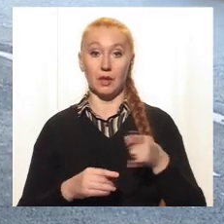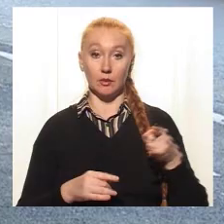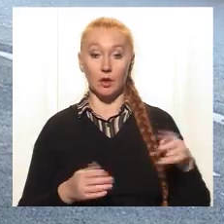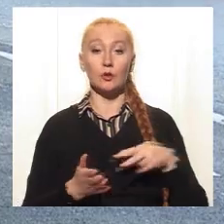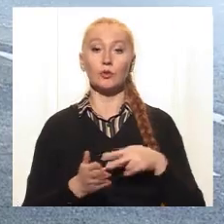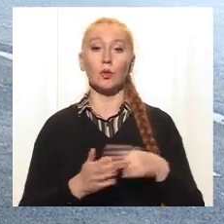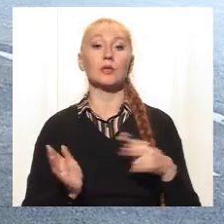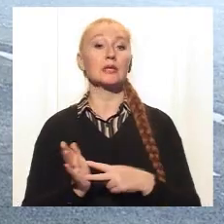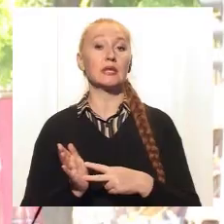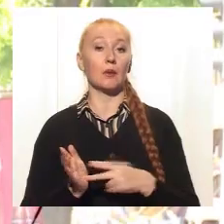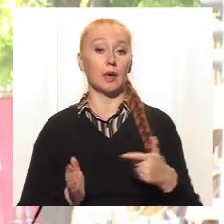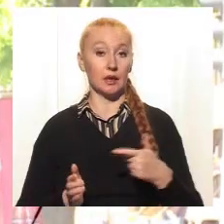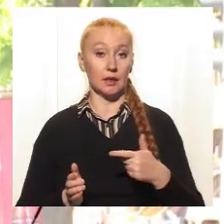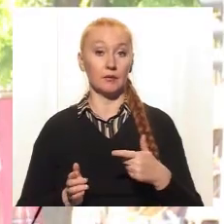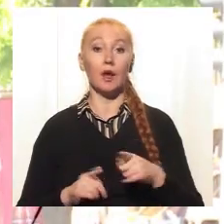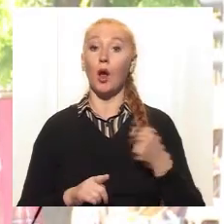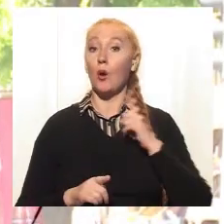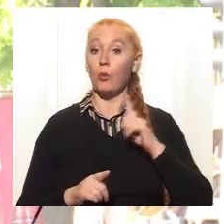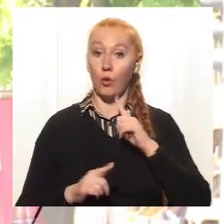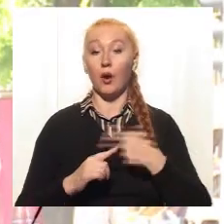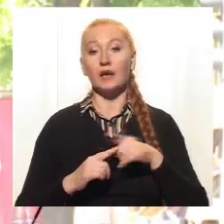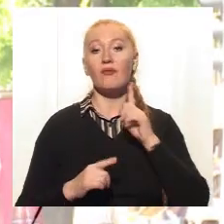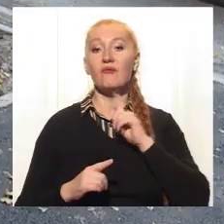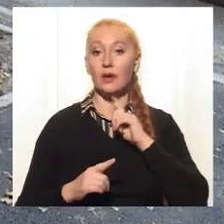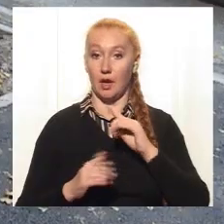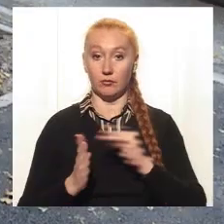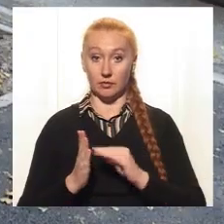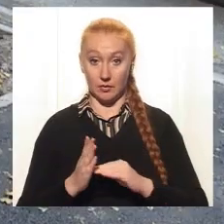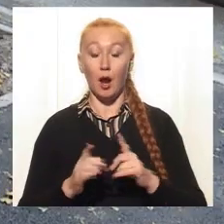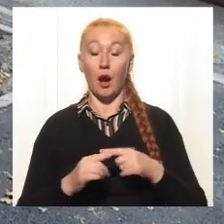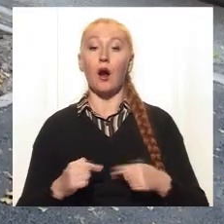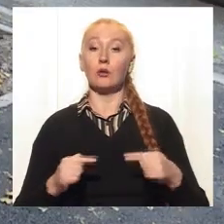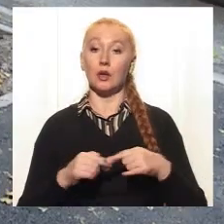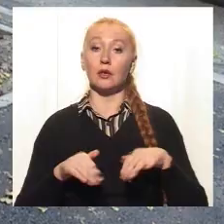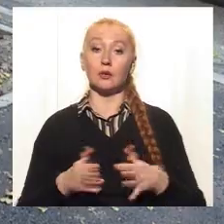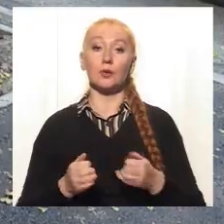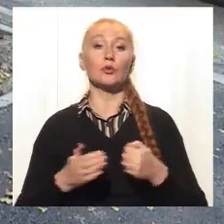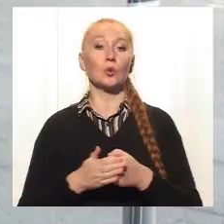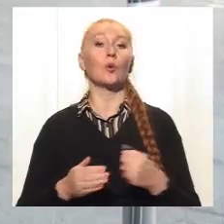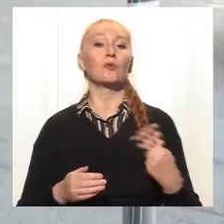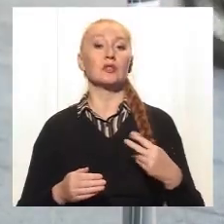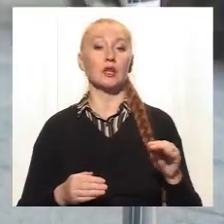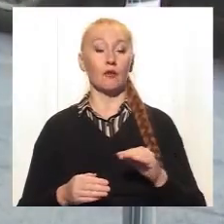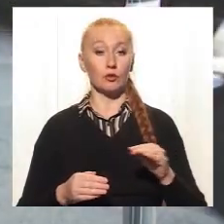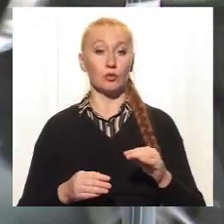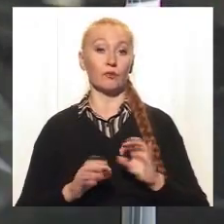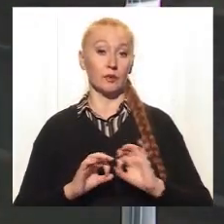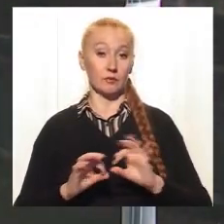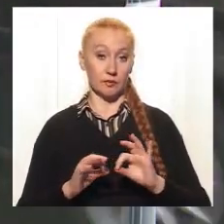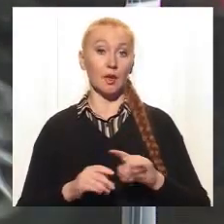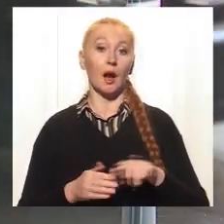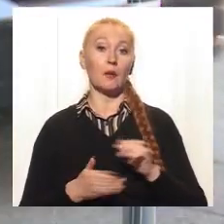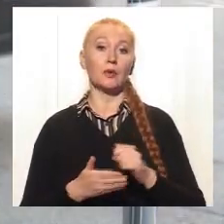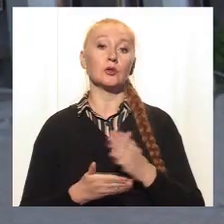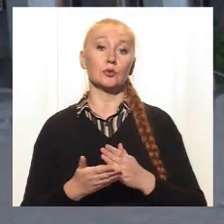які коштуватимуть 7 гривень. Поки це регуляторний акт, остаточне рішення мають прийняти до 20 жовтня, розповіла представниця